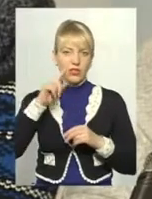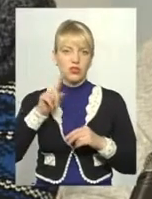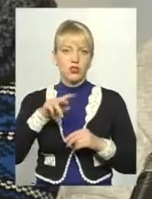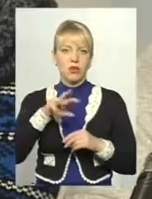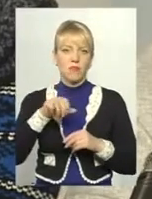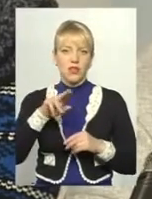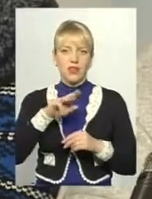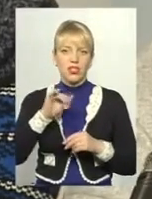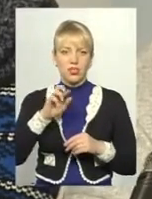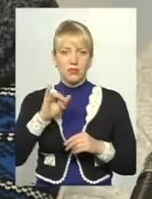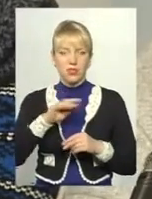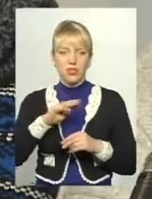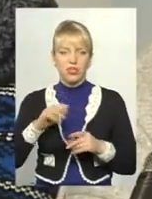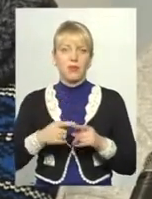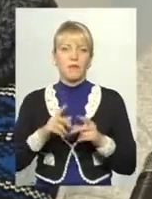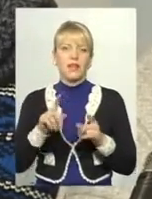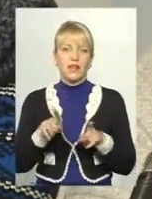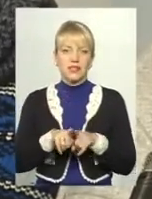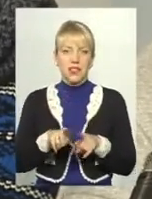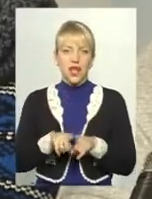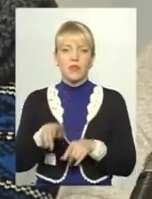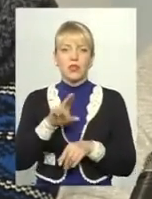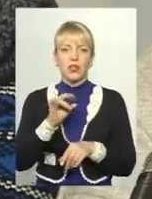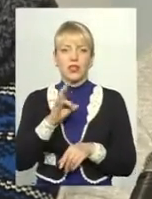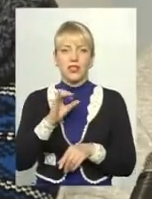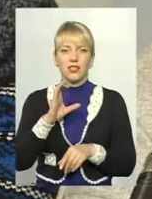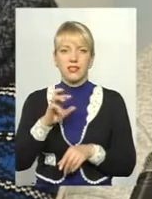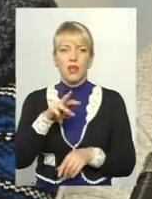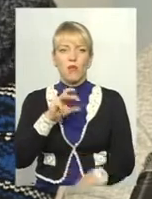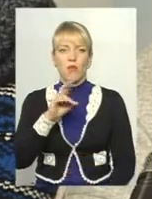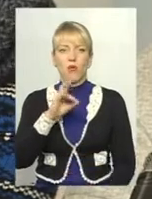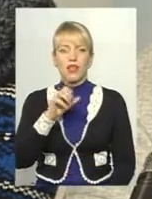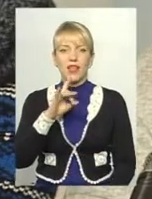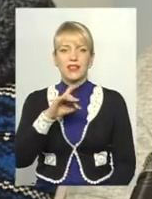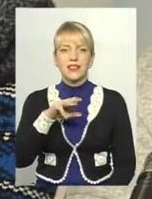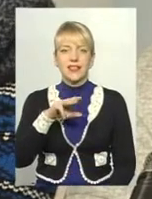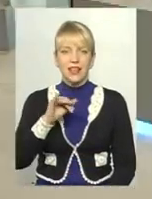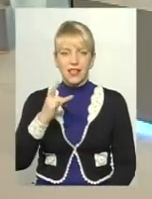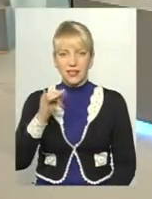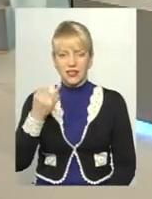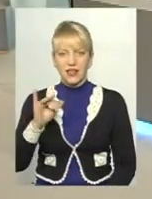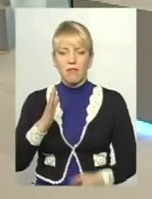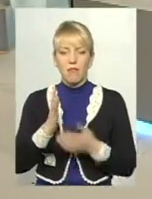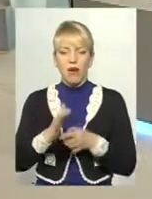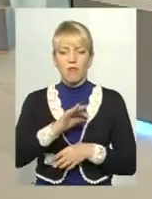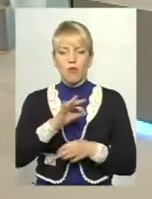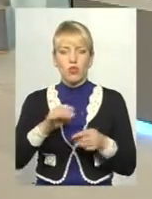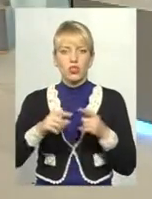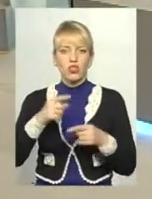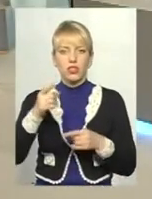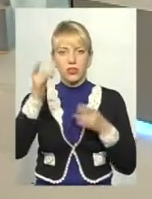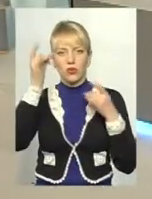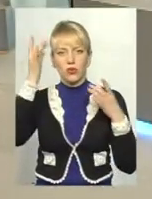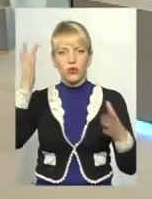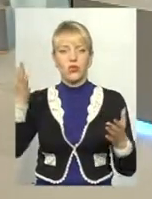само Денис Монастирський, який мав такий проєкт «Майбутнє через культуру», вони вже який рік поспіль